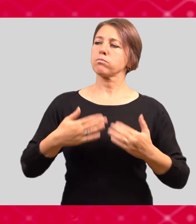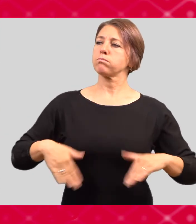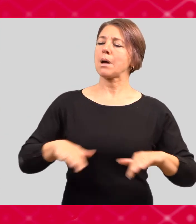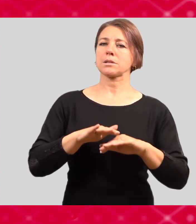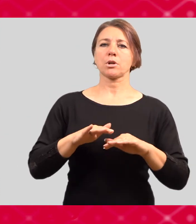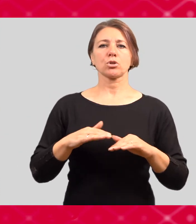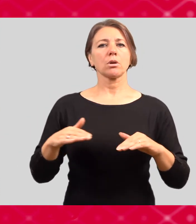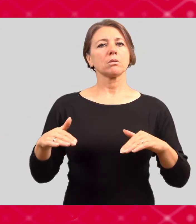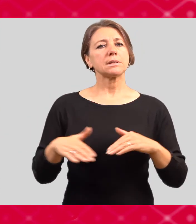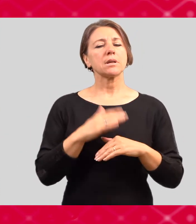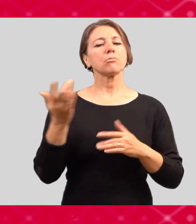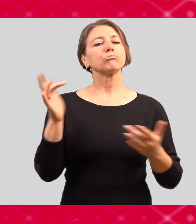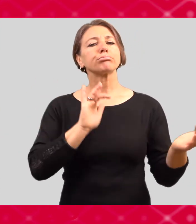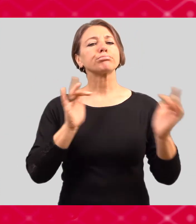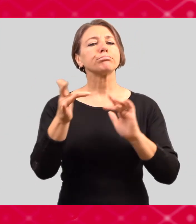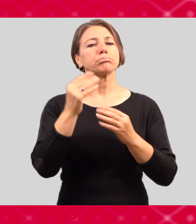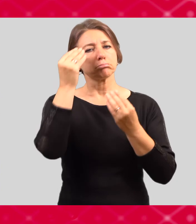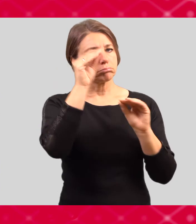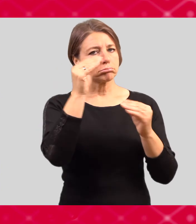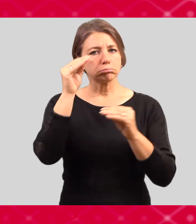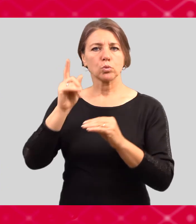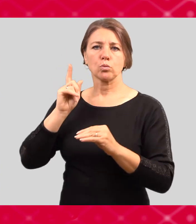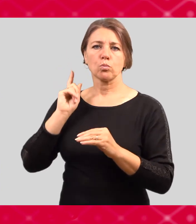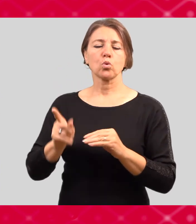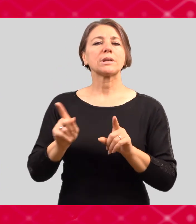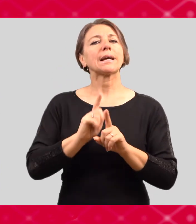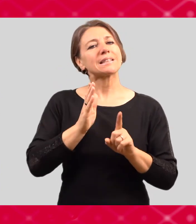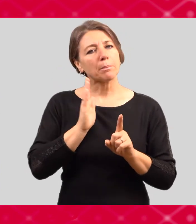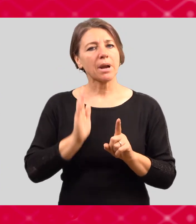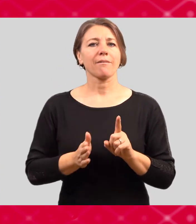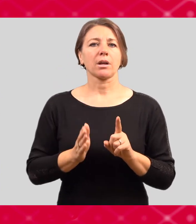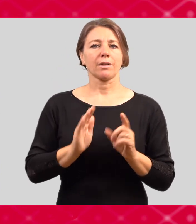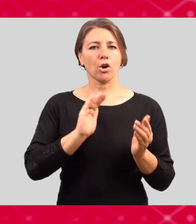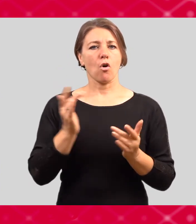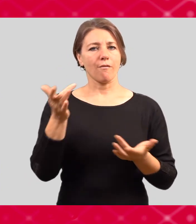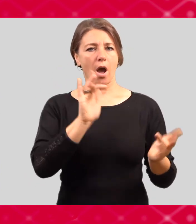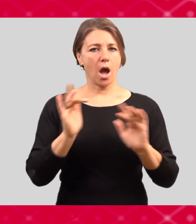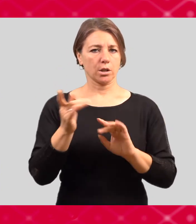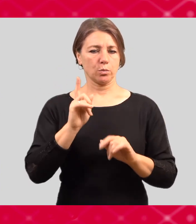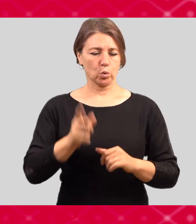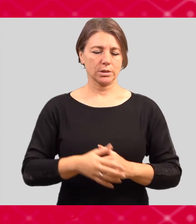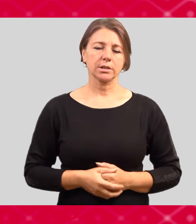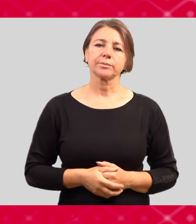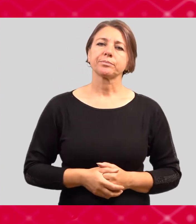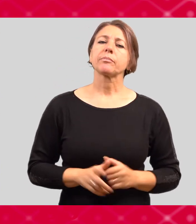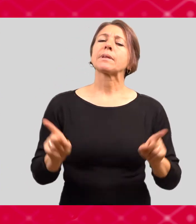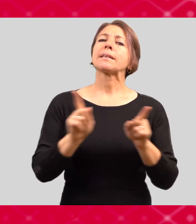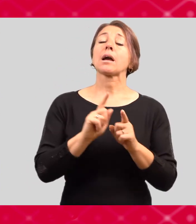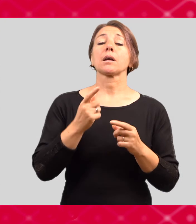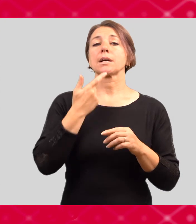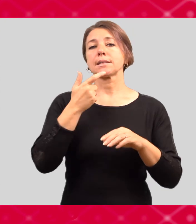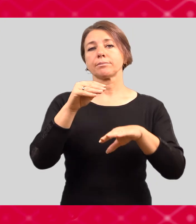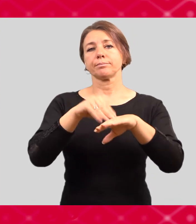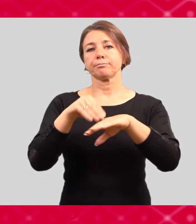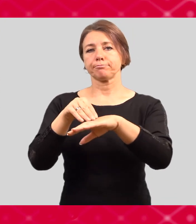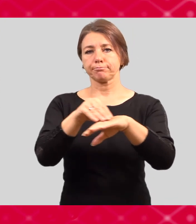nemá žádnou toleranci k projevům sexuálního obtěžování. A každý, kdo je součástí Univerzity,